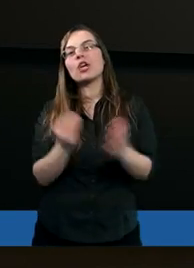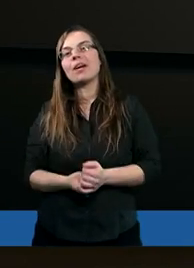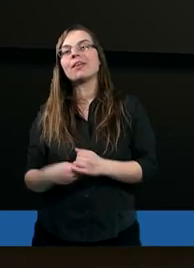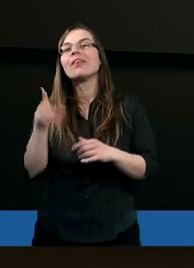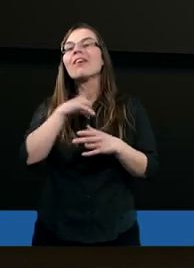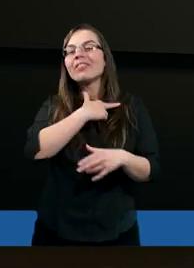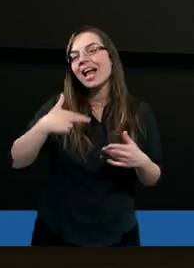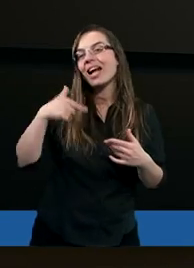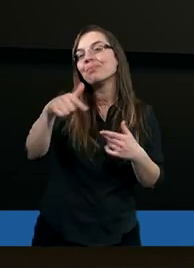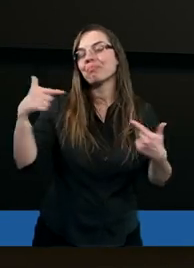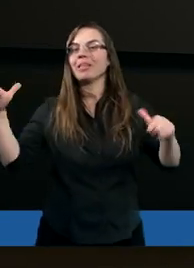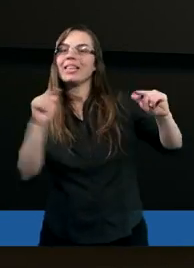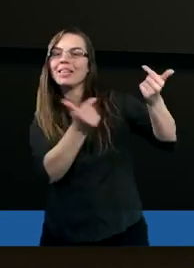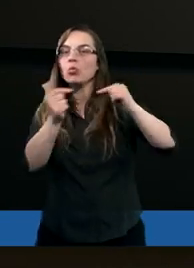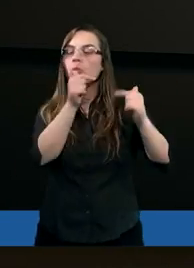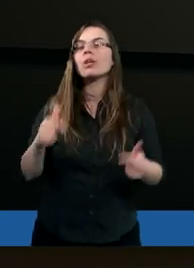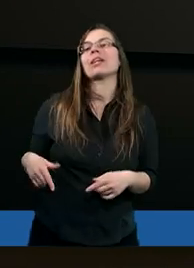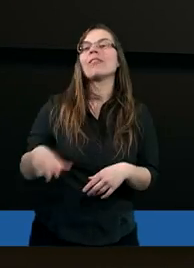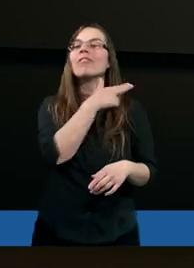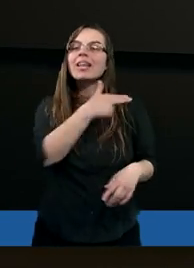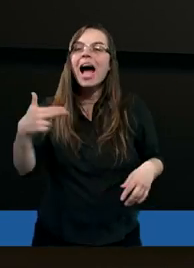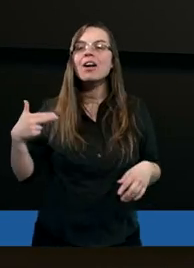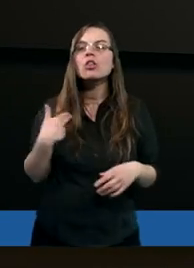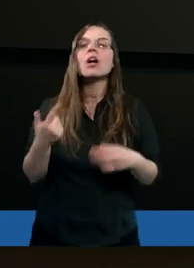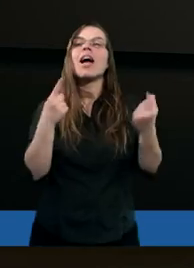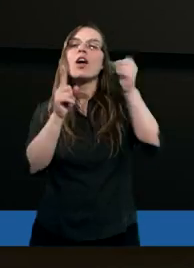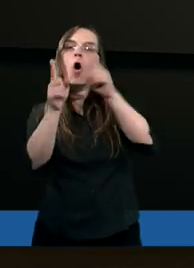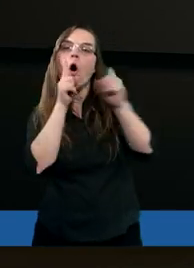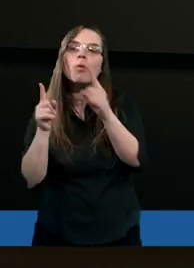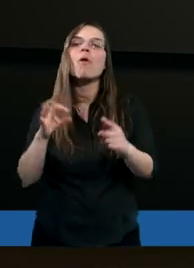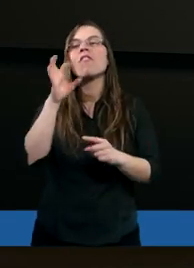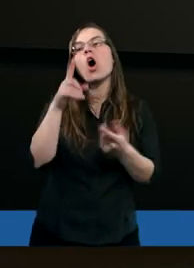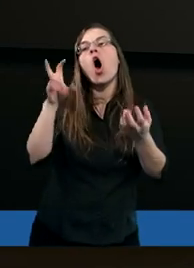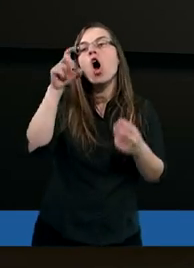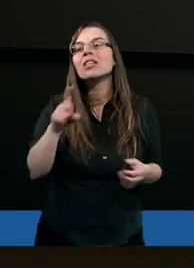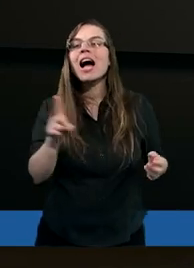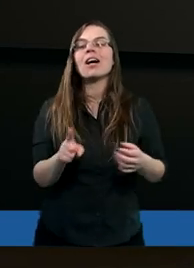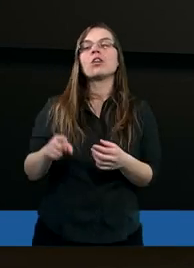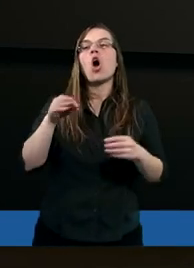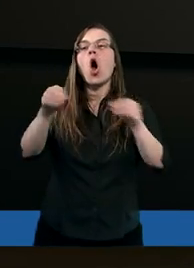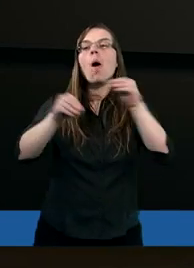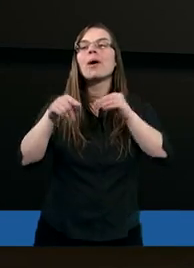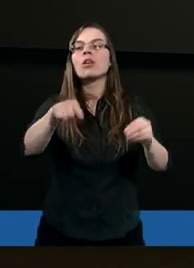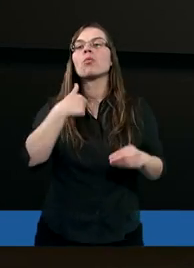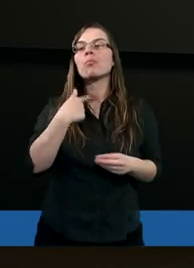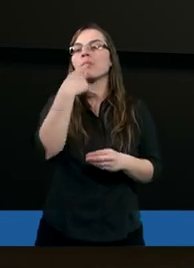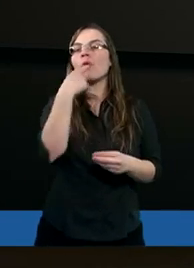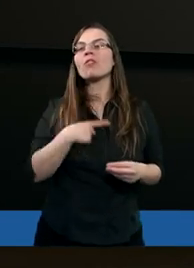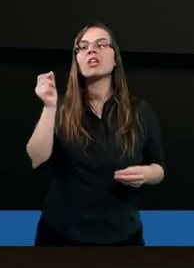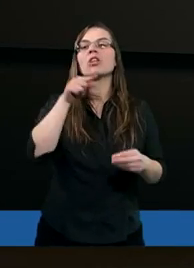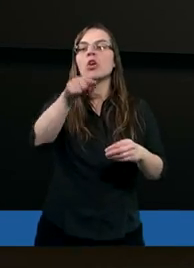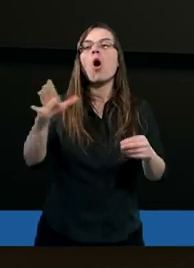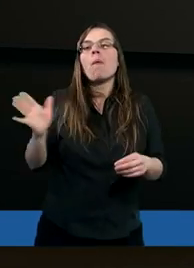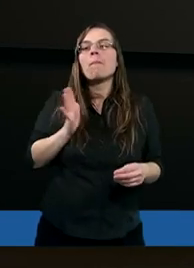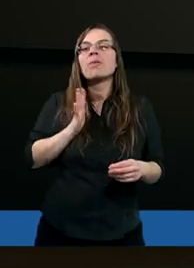tej naszej dyskusji, tej naszej rozmowy, chociaż operator mi tutaj powiedział,